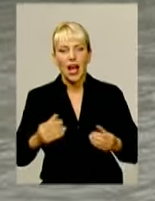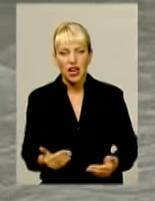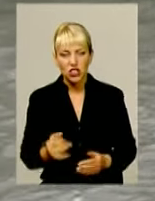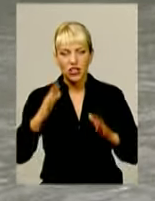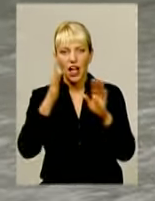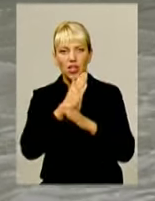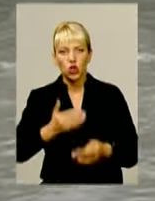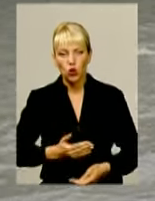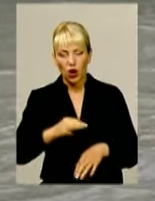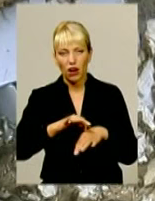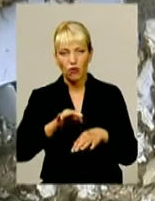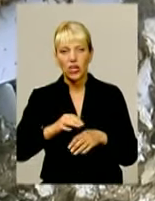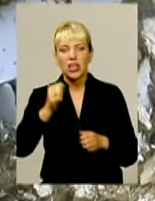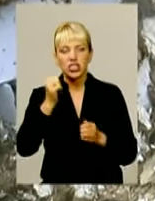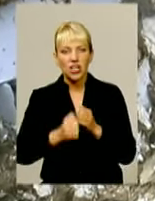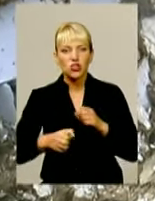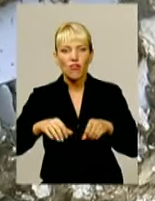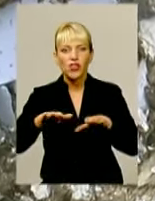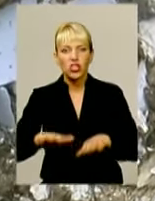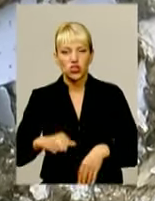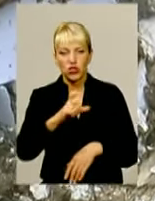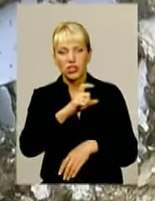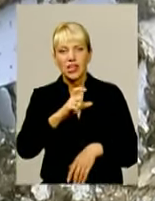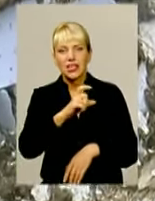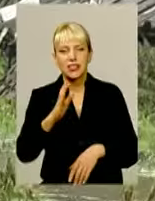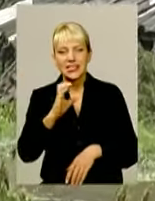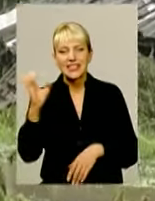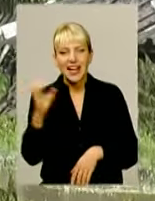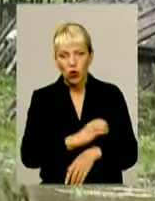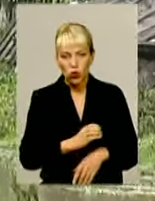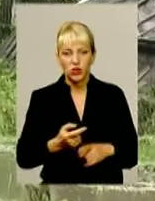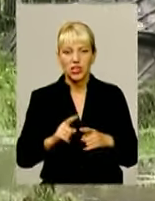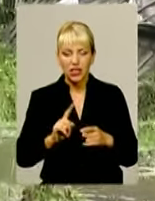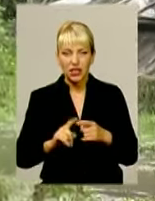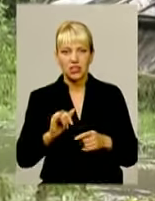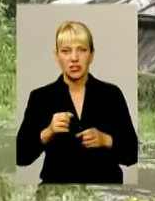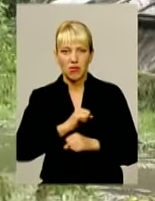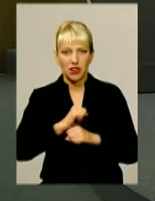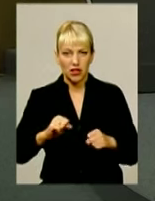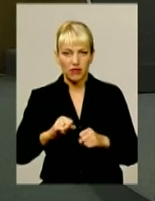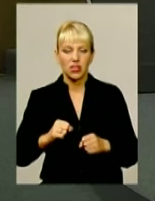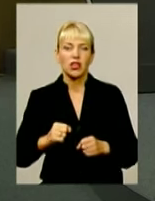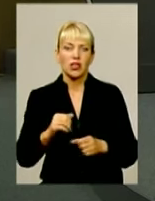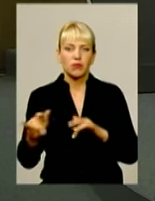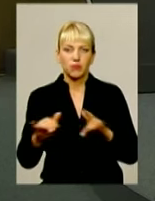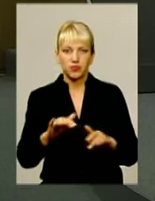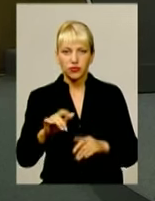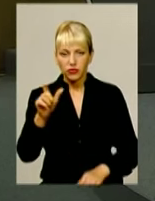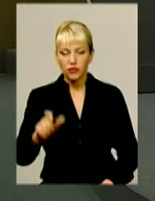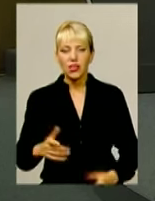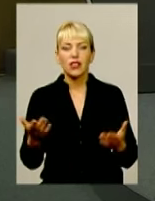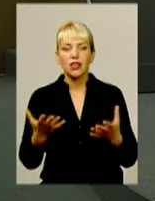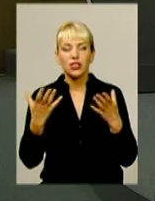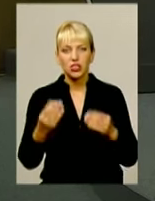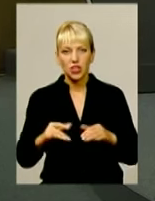часто-густо вирішують секунди. І сміливий вчинок сторонньої, але не байдужої людини. Які ще